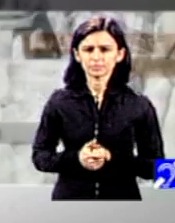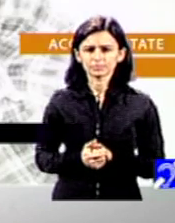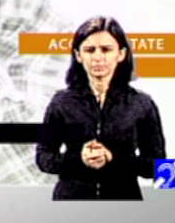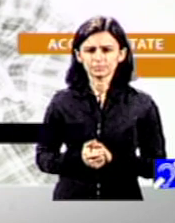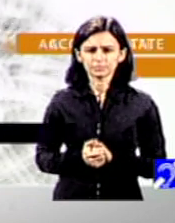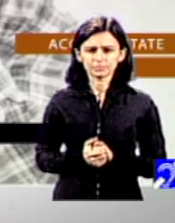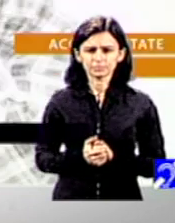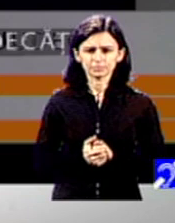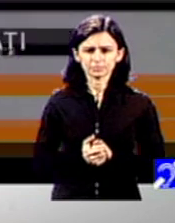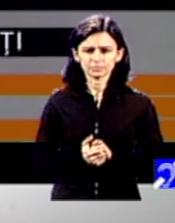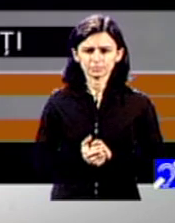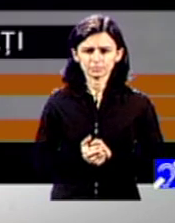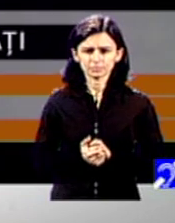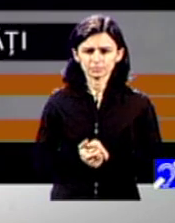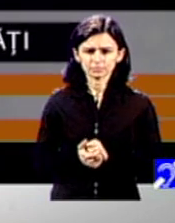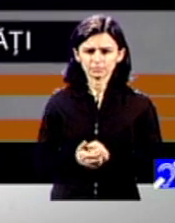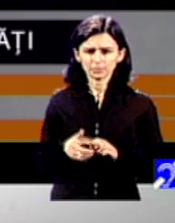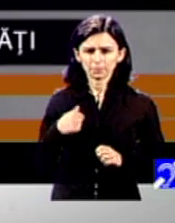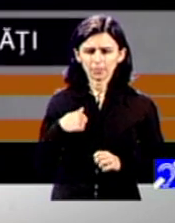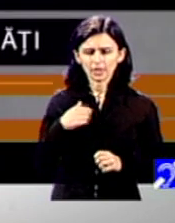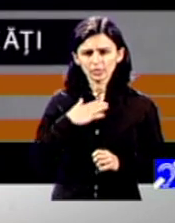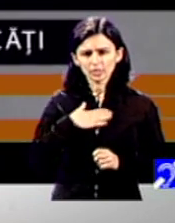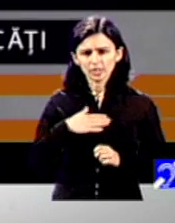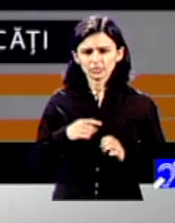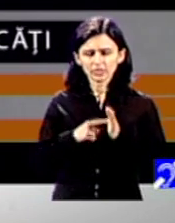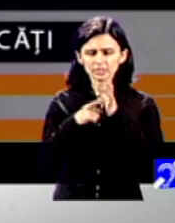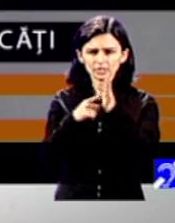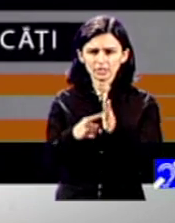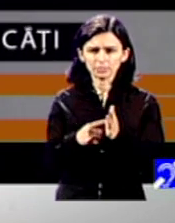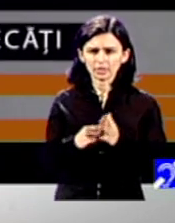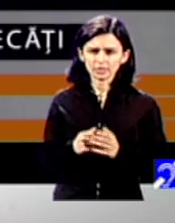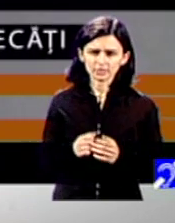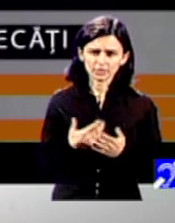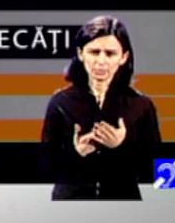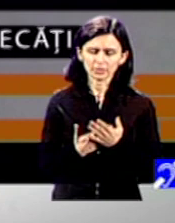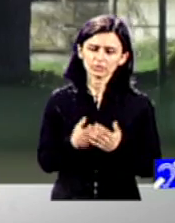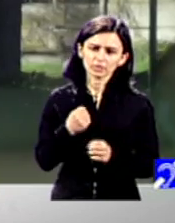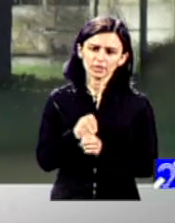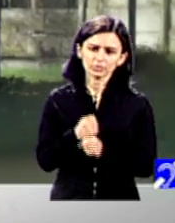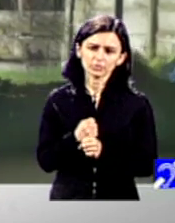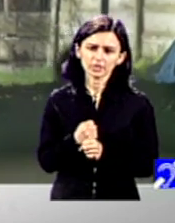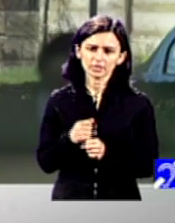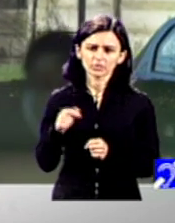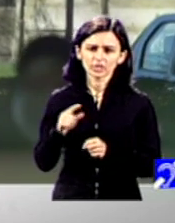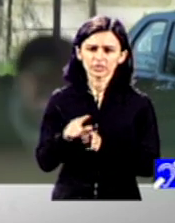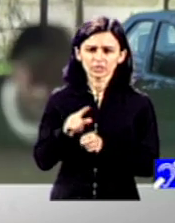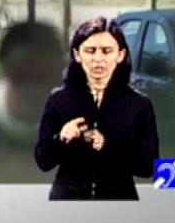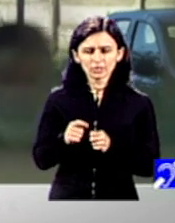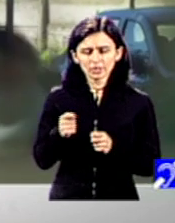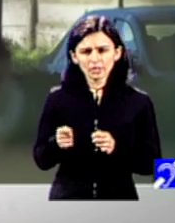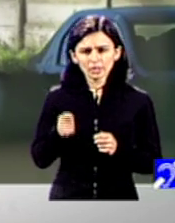fel lucrurile. Ce aș vrea însă să scot în evidență, pentru că m-am ocupat și de lucrul acesta ca raportor de data asta în Comisia de Economie,